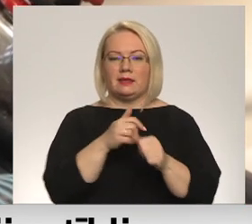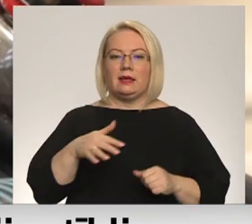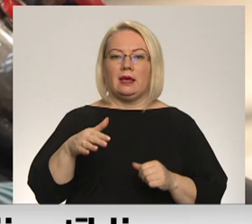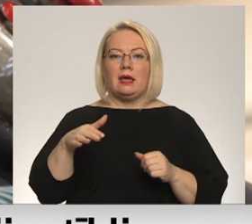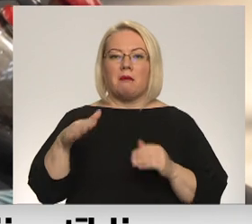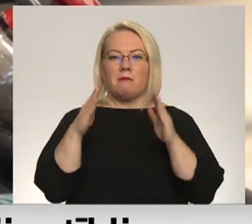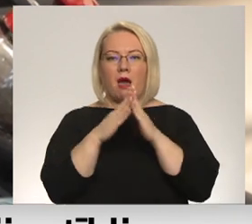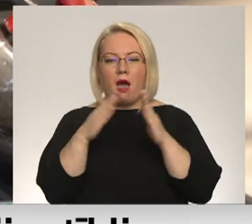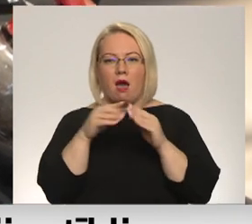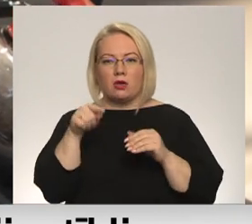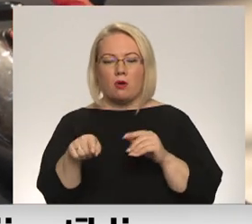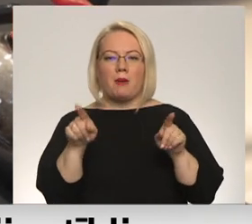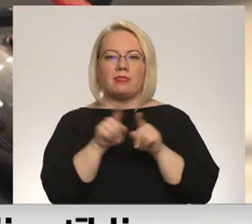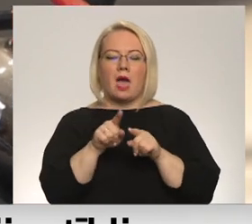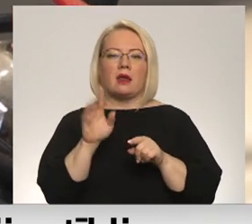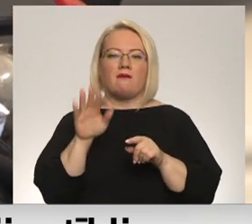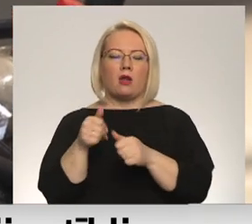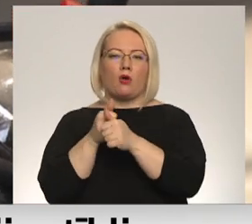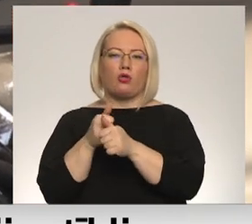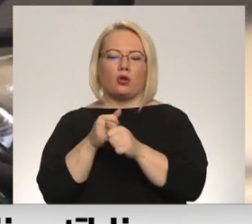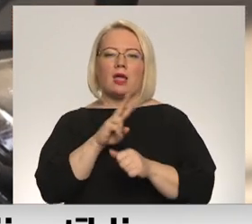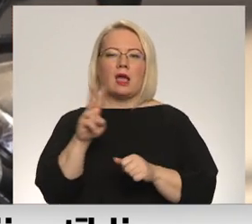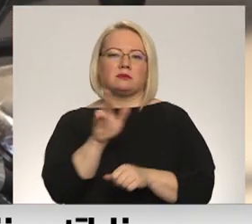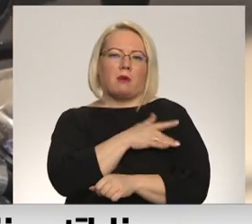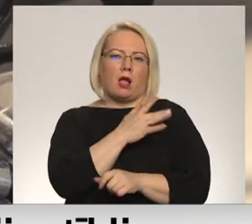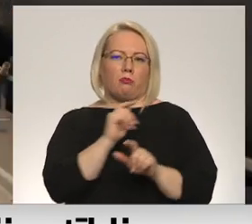asenizātoru pakalpojums sniedzējas. Dāca Siliņa, Arci, Superet TV.